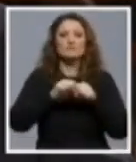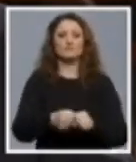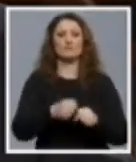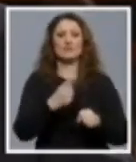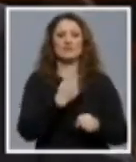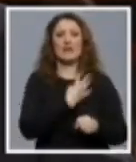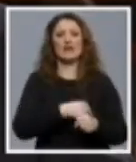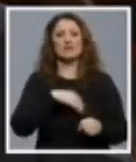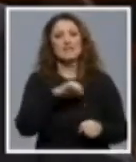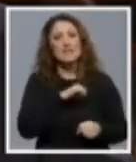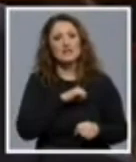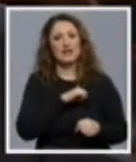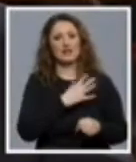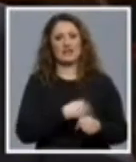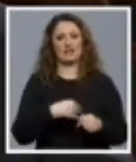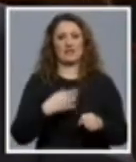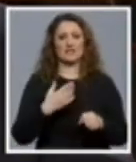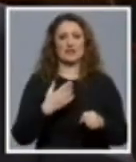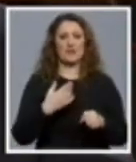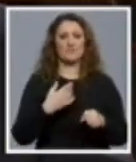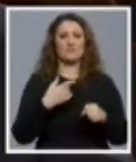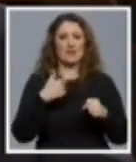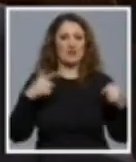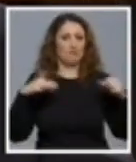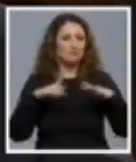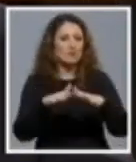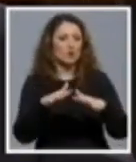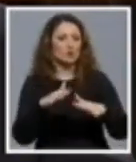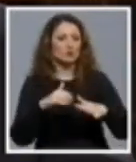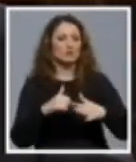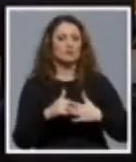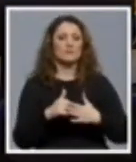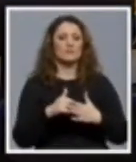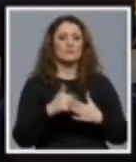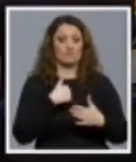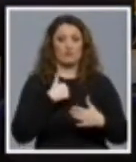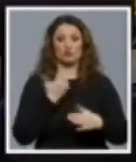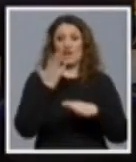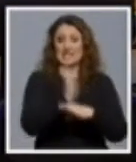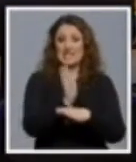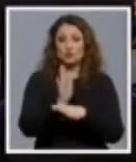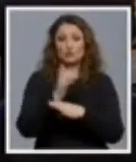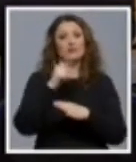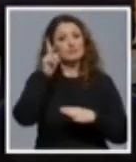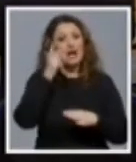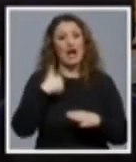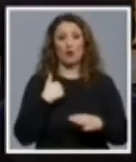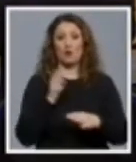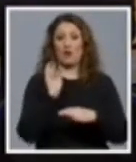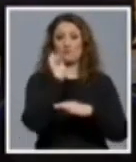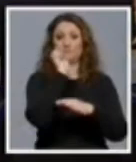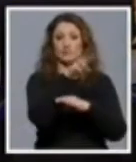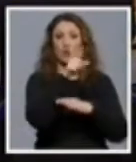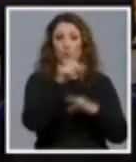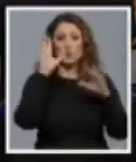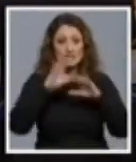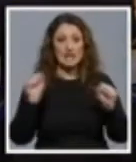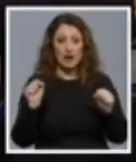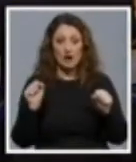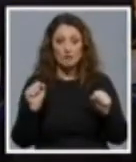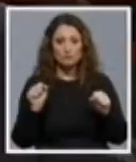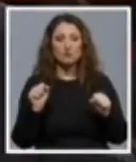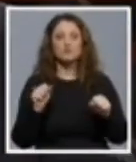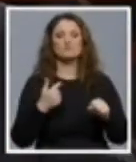interesa i nacionalnih interesa Hrvatske države i Hrvatskog naroda. Ono što ću ja zastupati, ukoliko budemo Sabor Republike Hrvatske, jeste